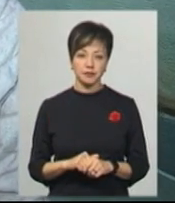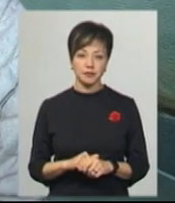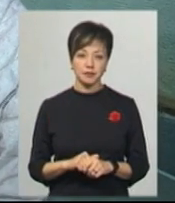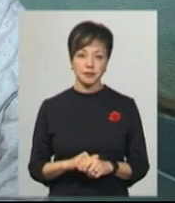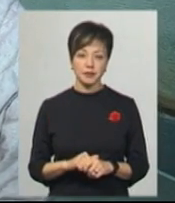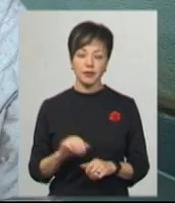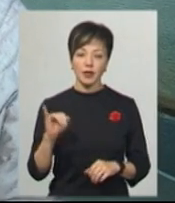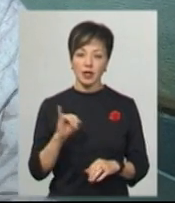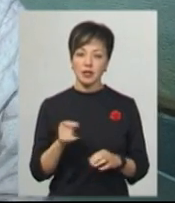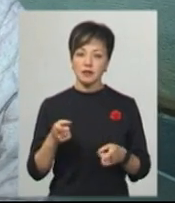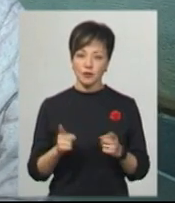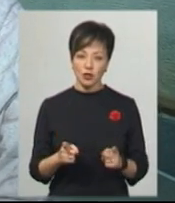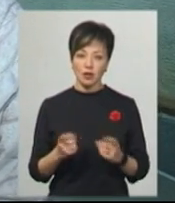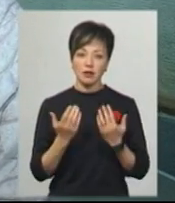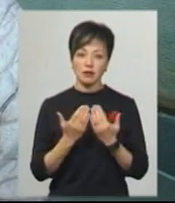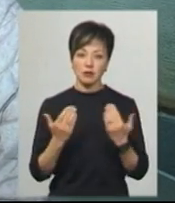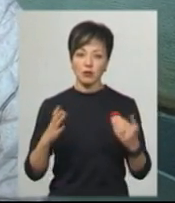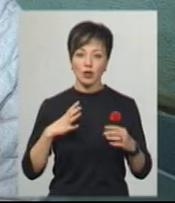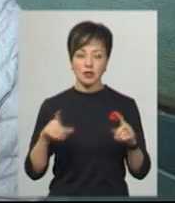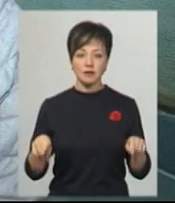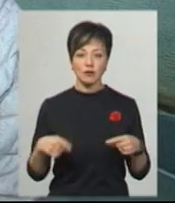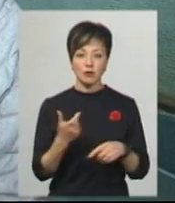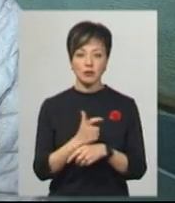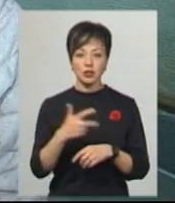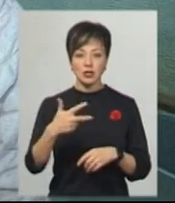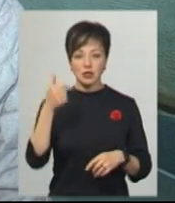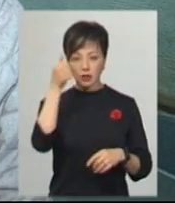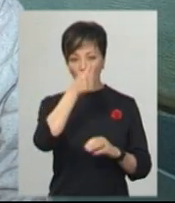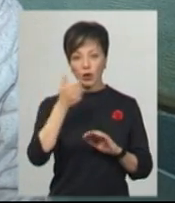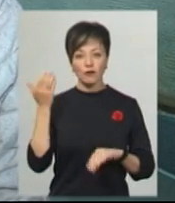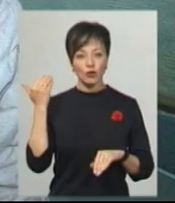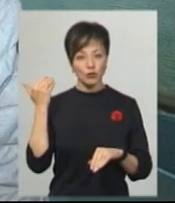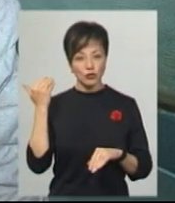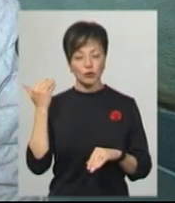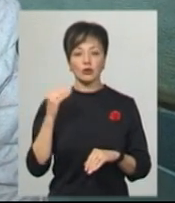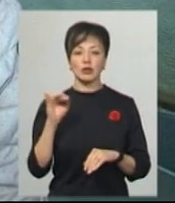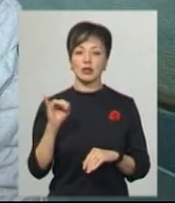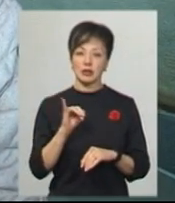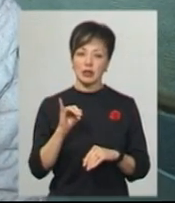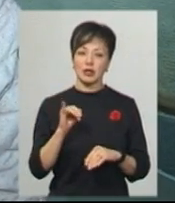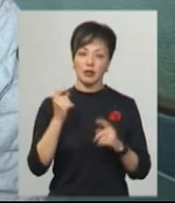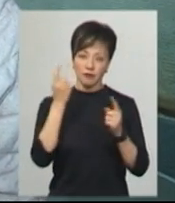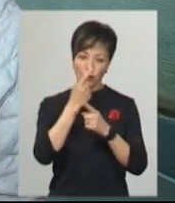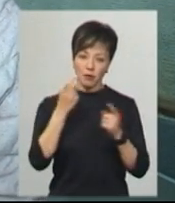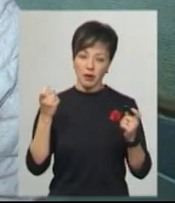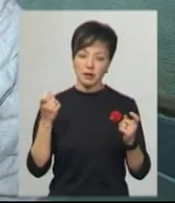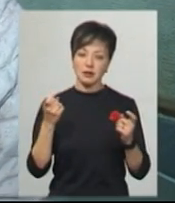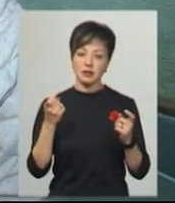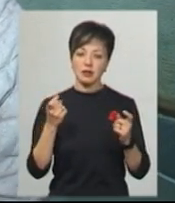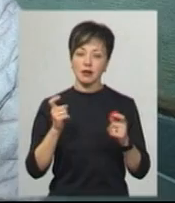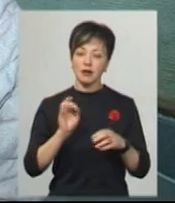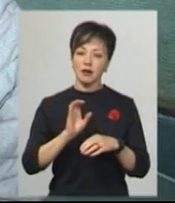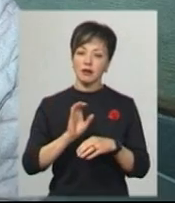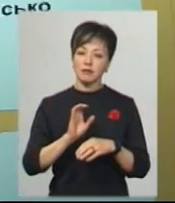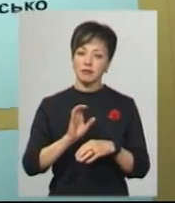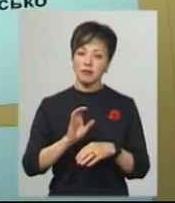Ну і, звичайно, як експозиція була створена більше 30 років тому, то і інформація подавалася в